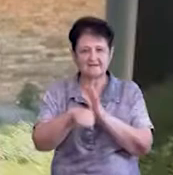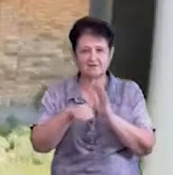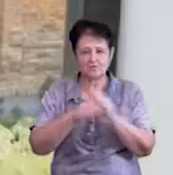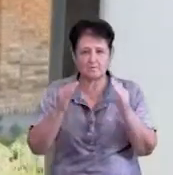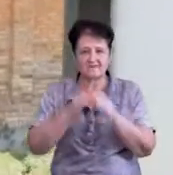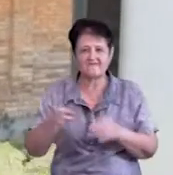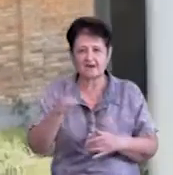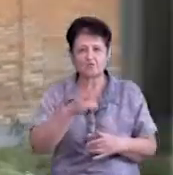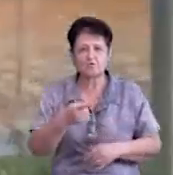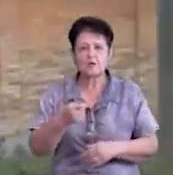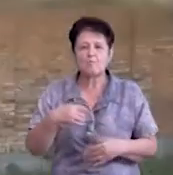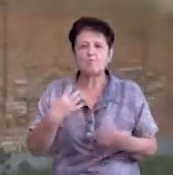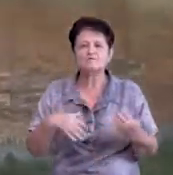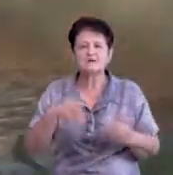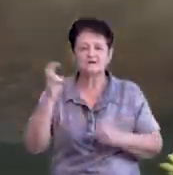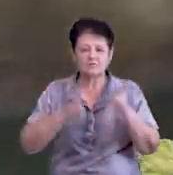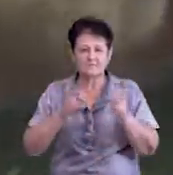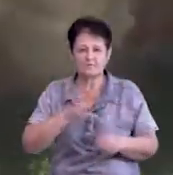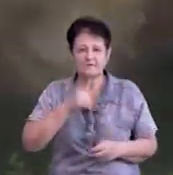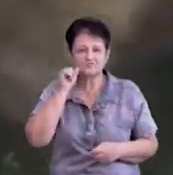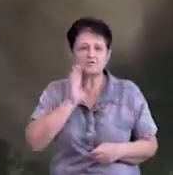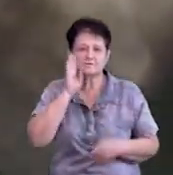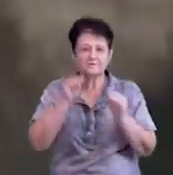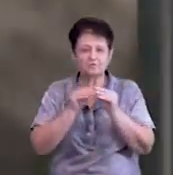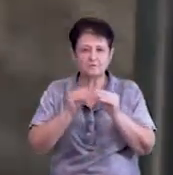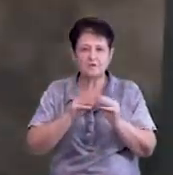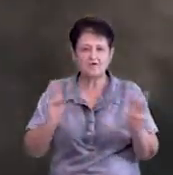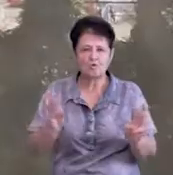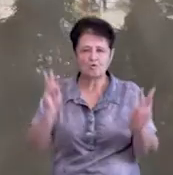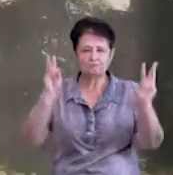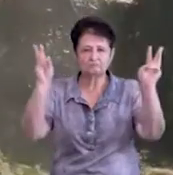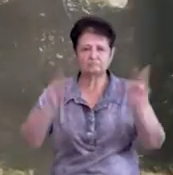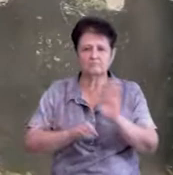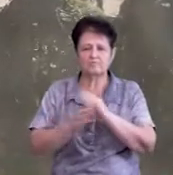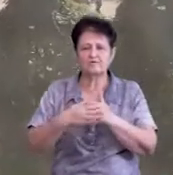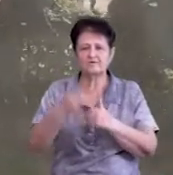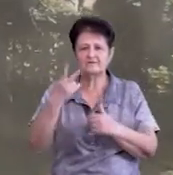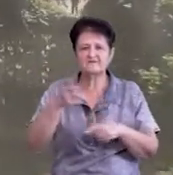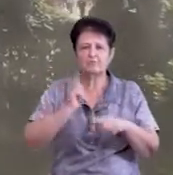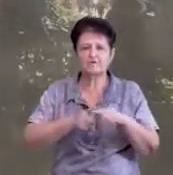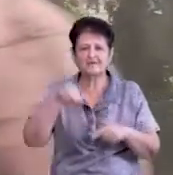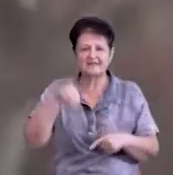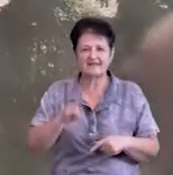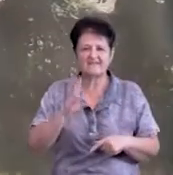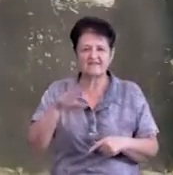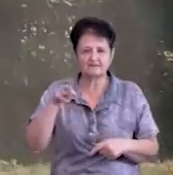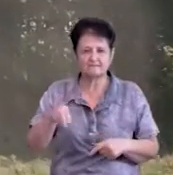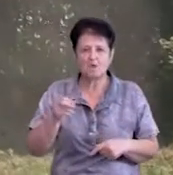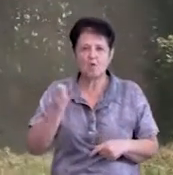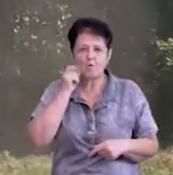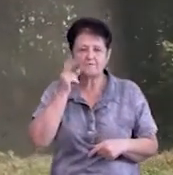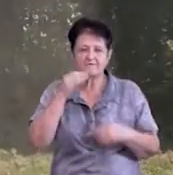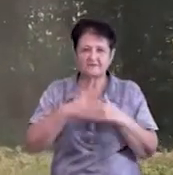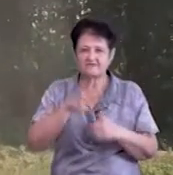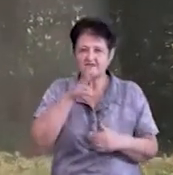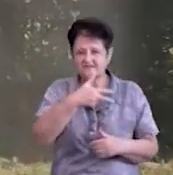приміщення у районі Музикалки сталася вчора о 10-й ранку. Вогонь охопив понад 2,5 тисячі квадратних метрів. У півдні в